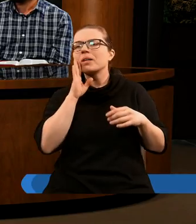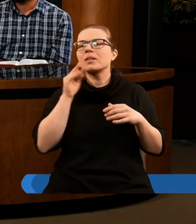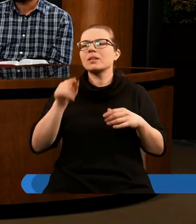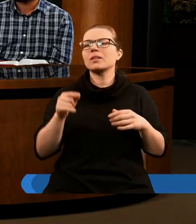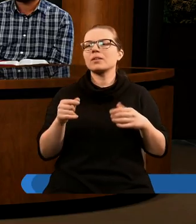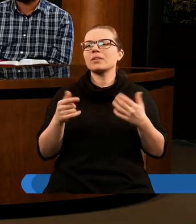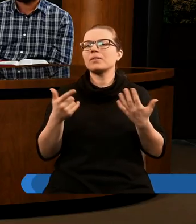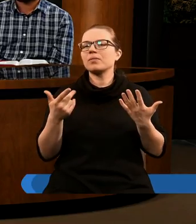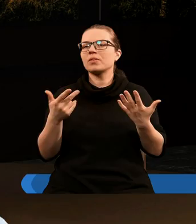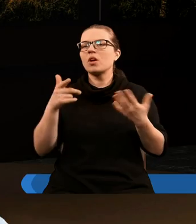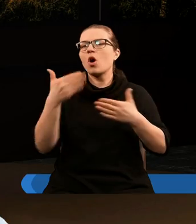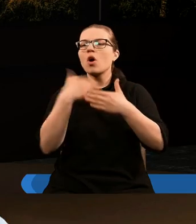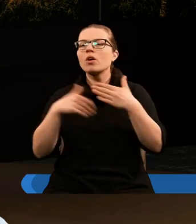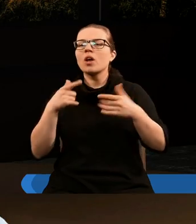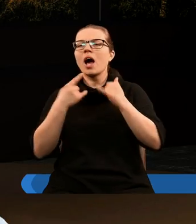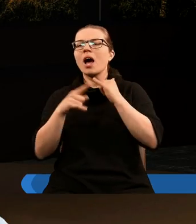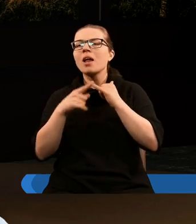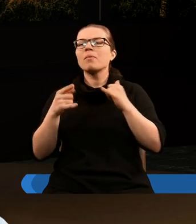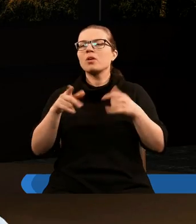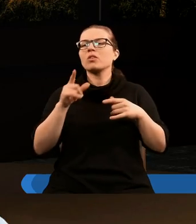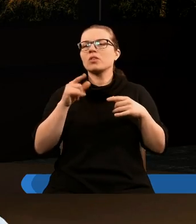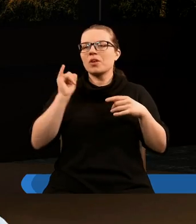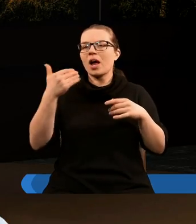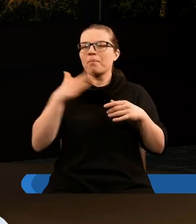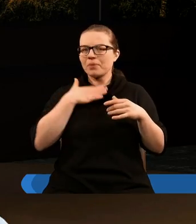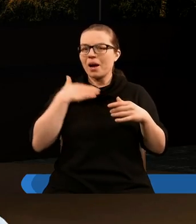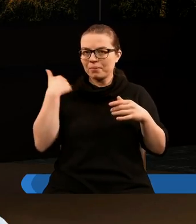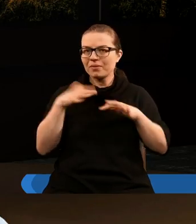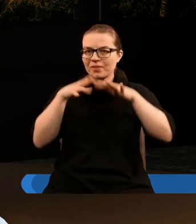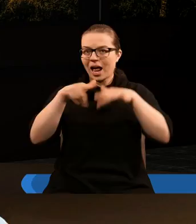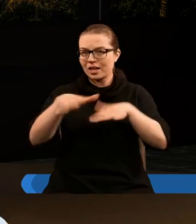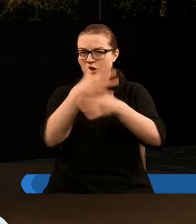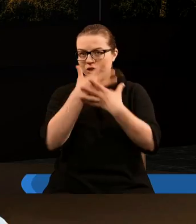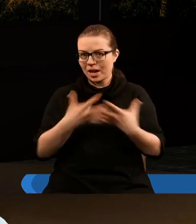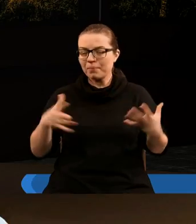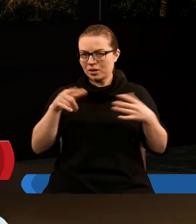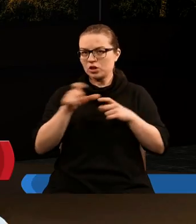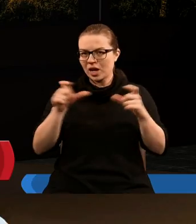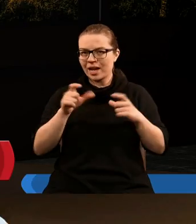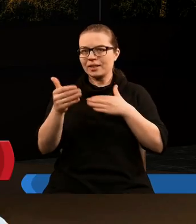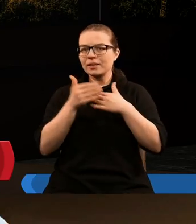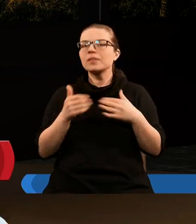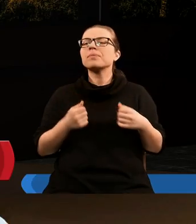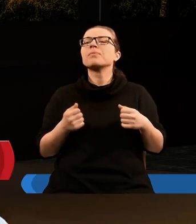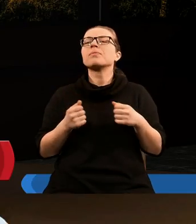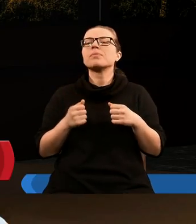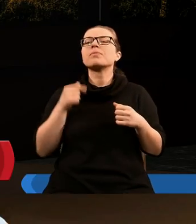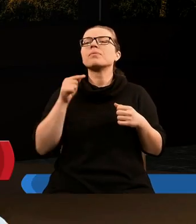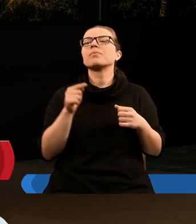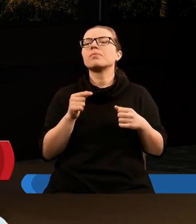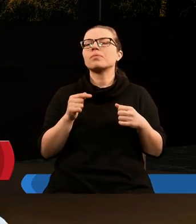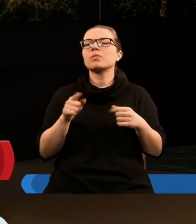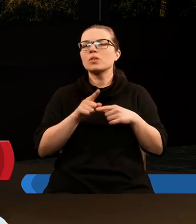ostatni element gniewu Bożego, jaki ma być wylany na tę ziemię. Dlatego, że te 144